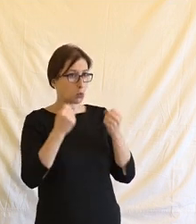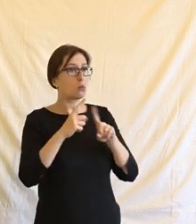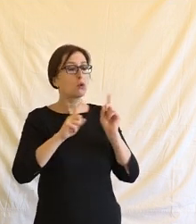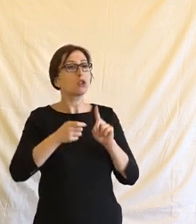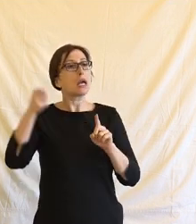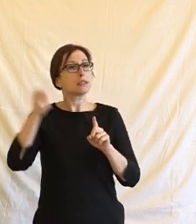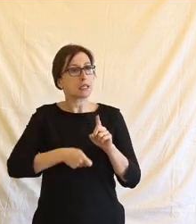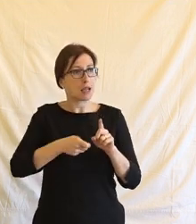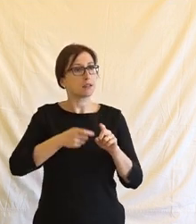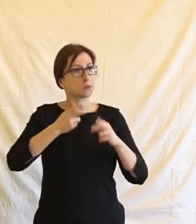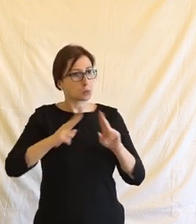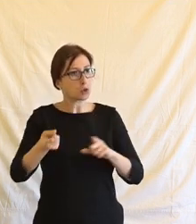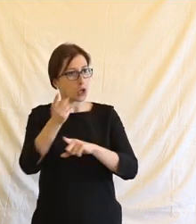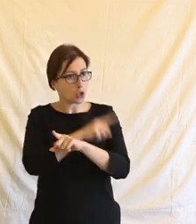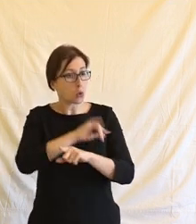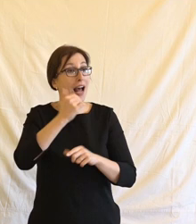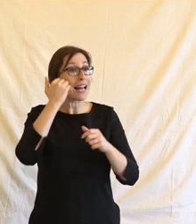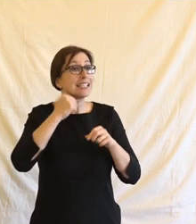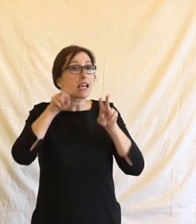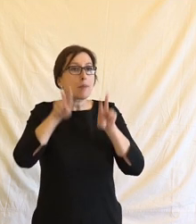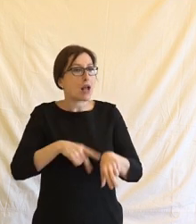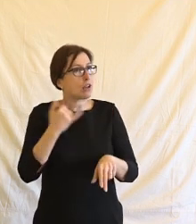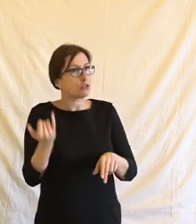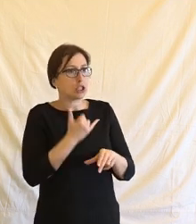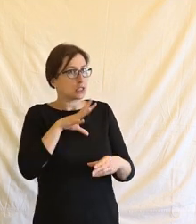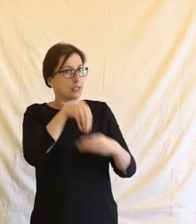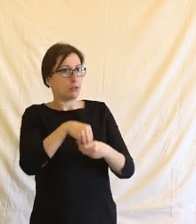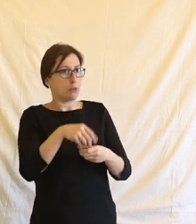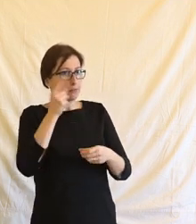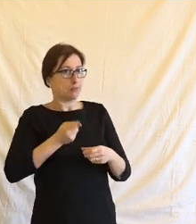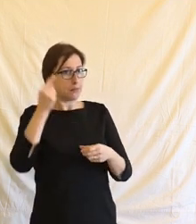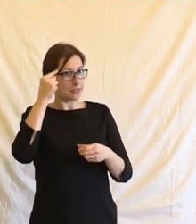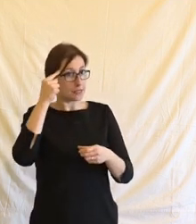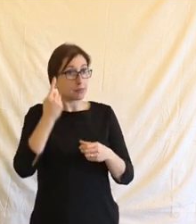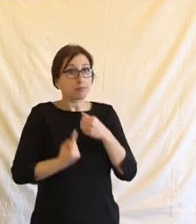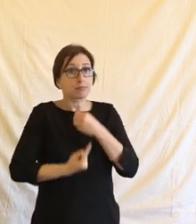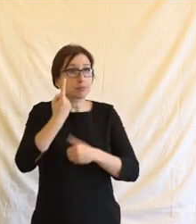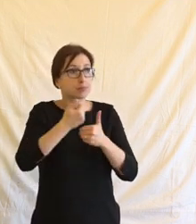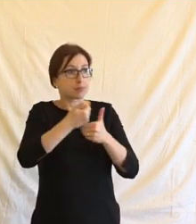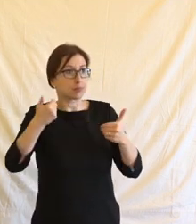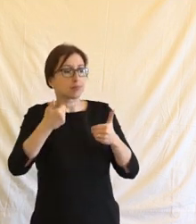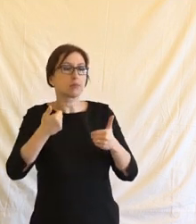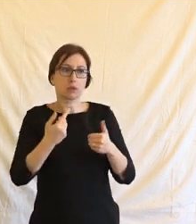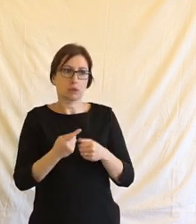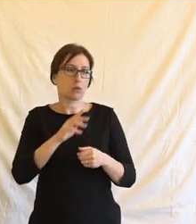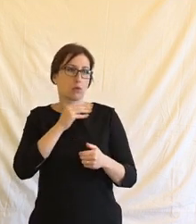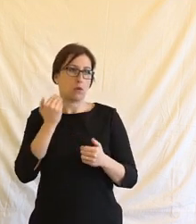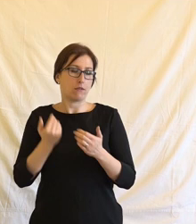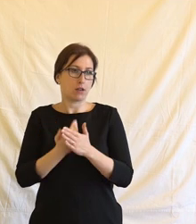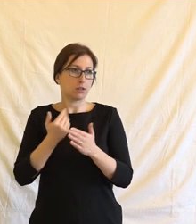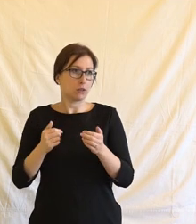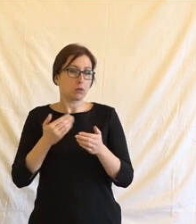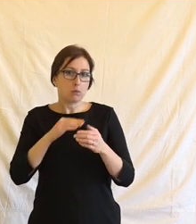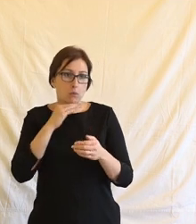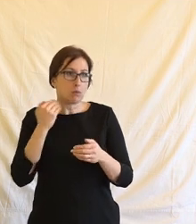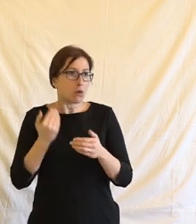s trestním právem, ale s lidskými právy to je vlastně úplně nová zkušenost. Většina, nebo myslím, že skoro žádné